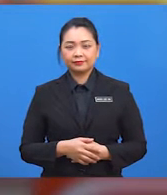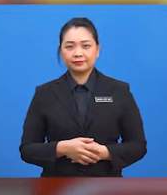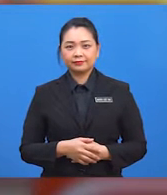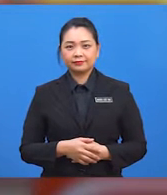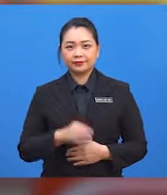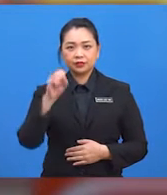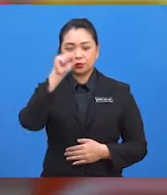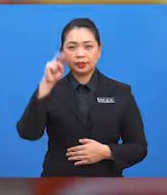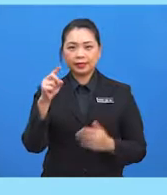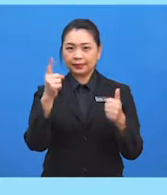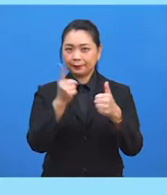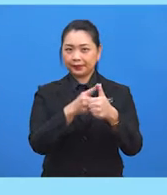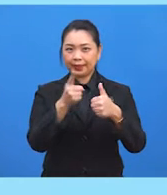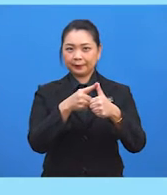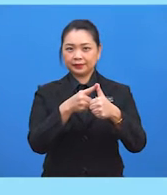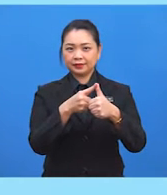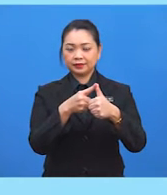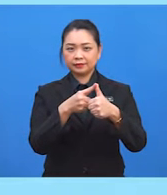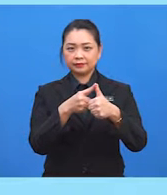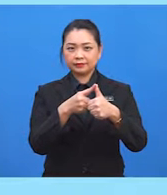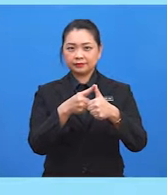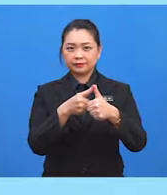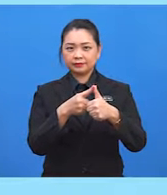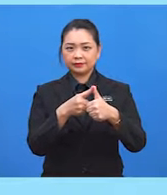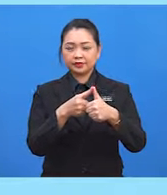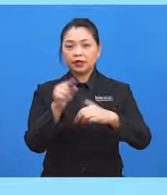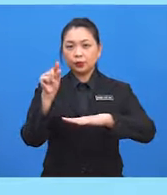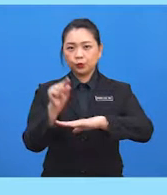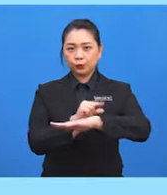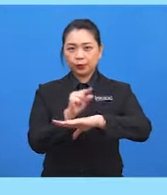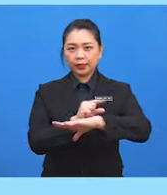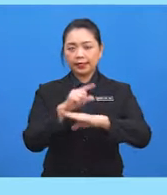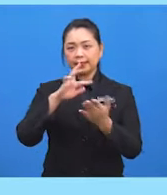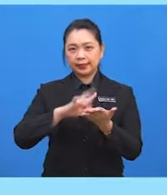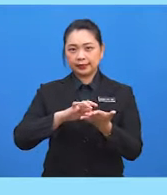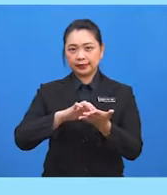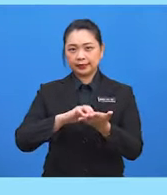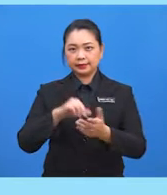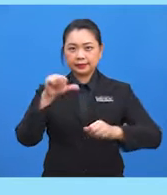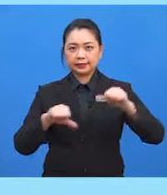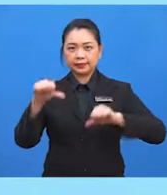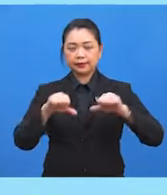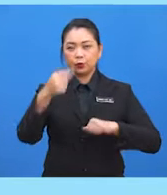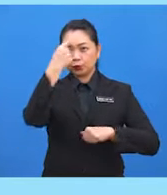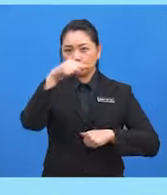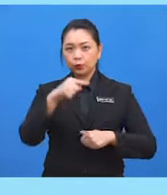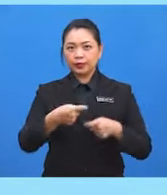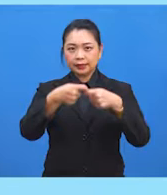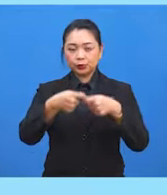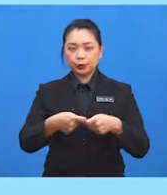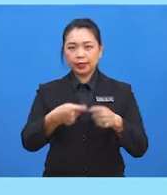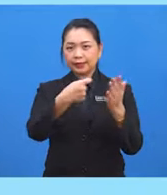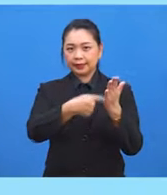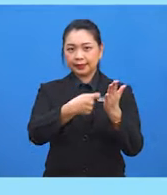pertama. Gunakan kalkulator saintifik untuk menentukan nilai tangent